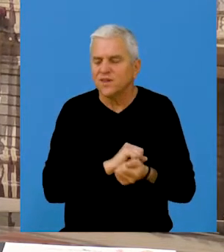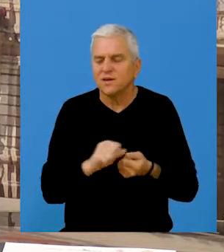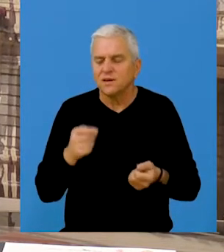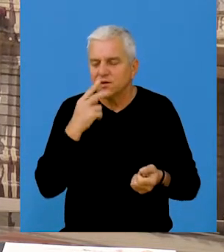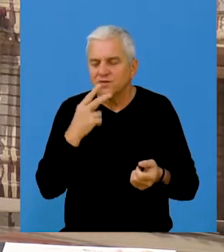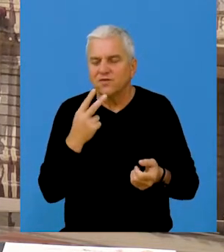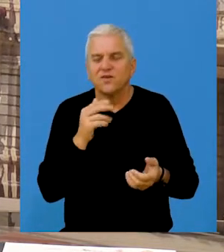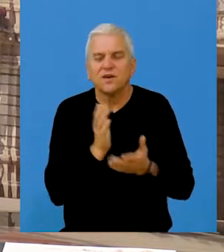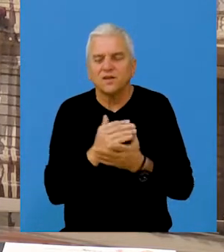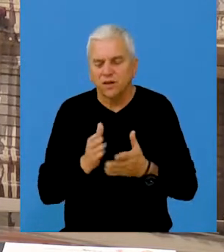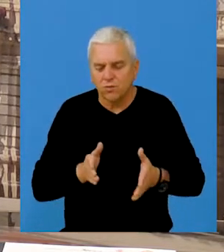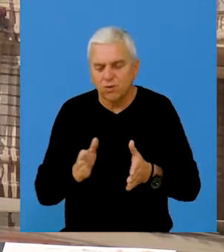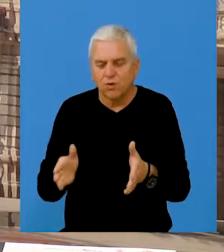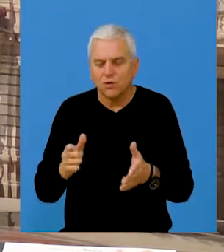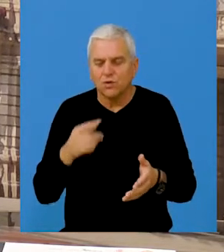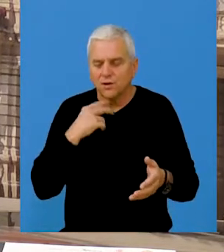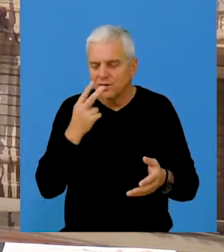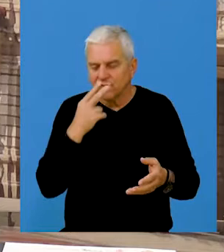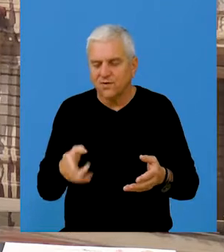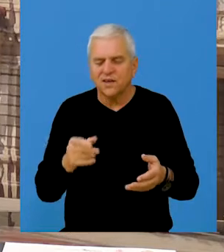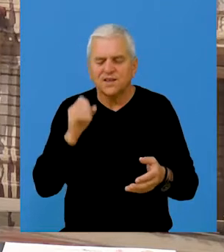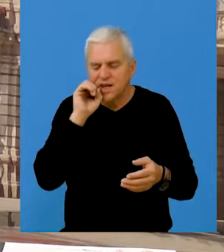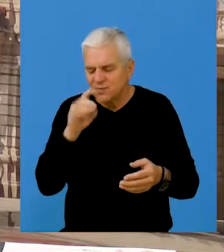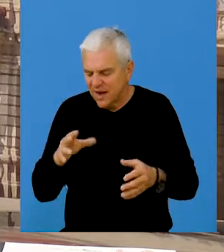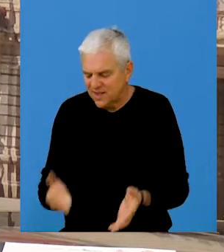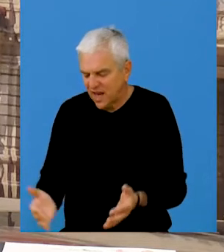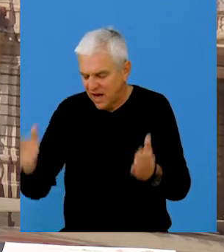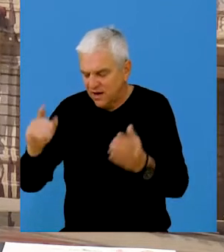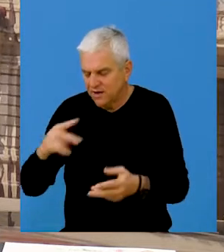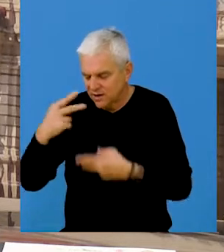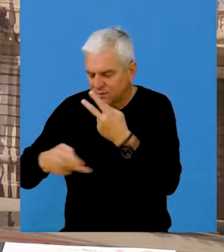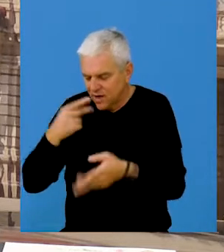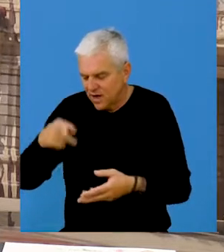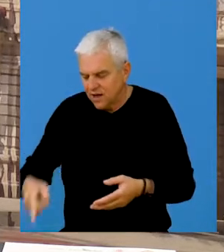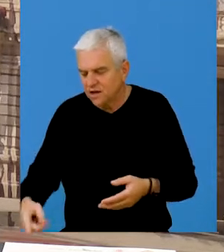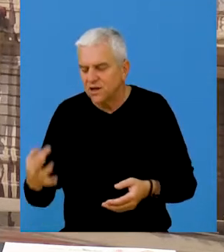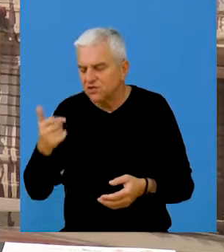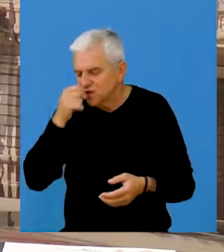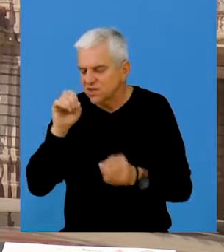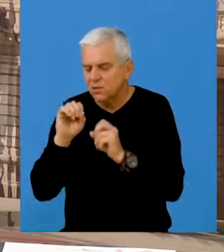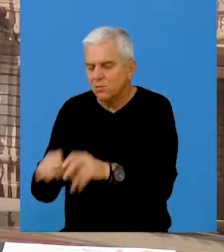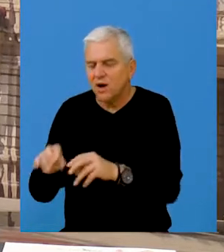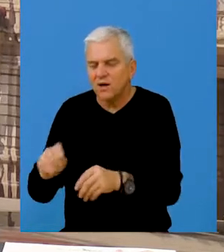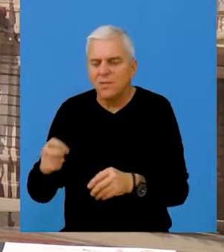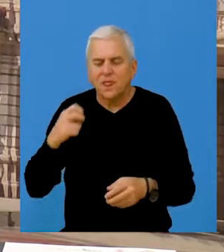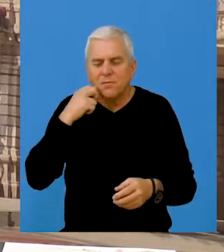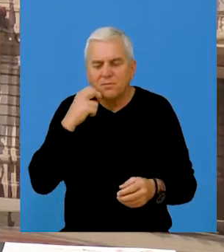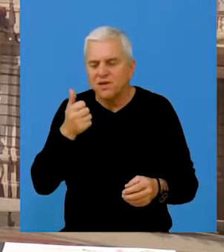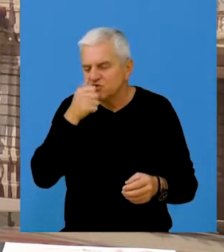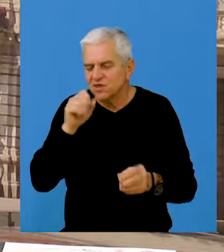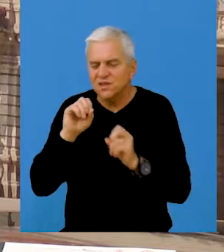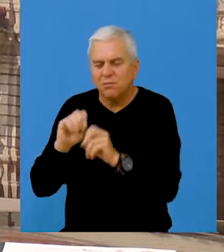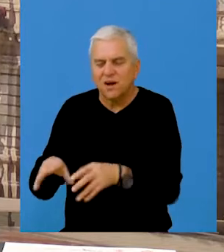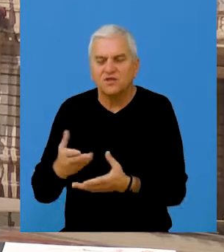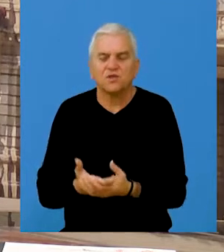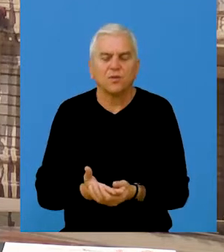Znači, bukvalno na sudije u šouboks uzokom kantu za smeće, prevrnuo i gleda koliko sam bacio